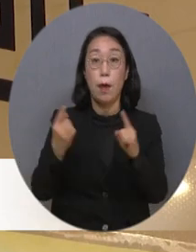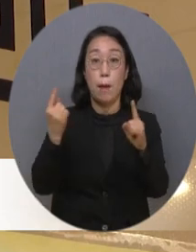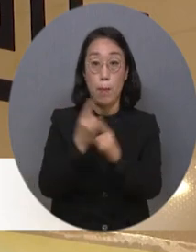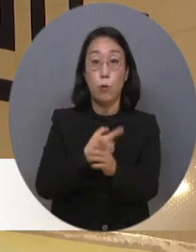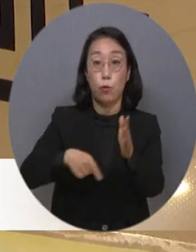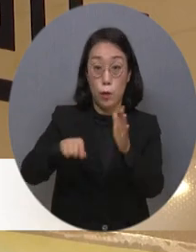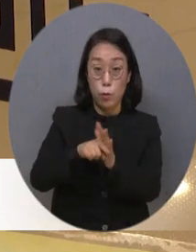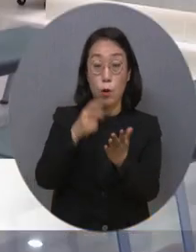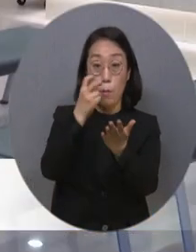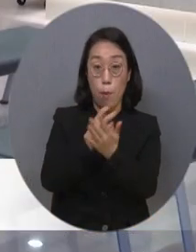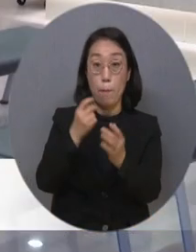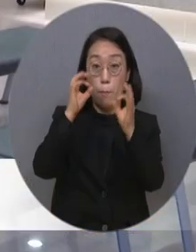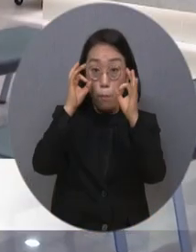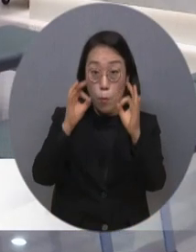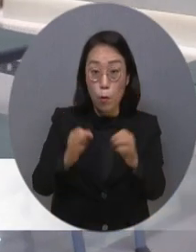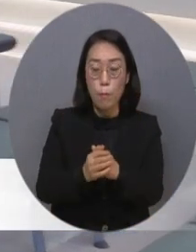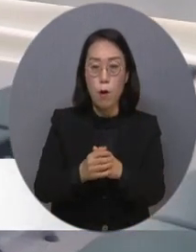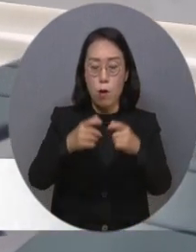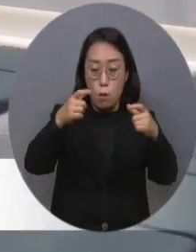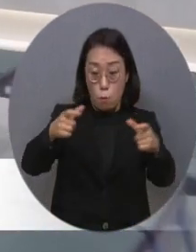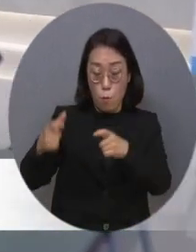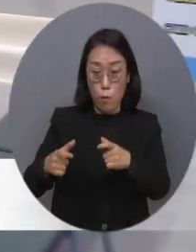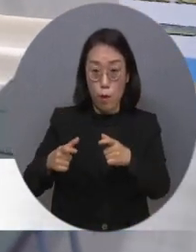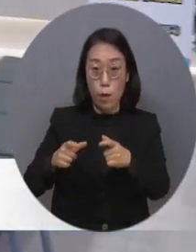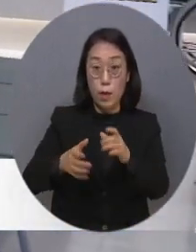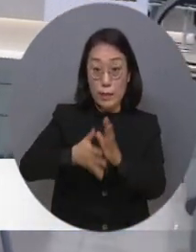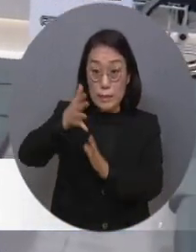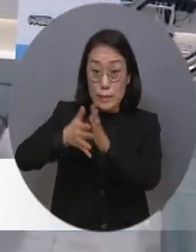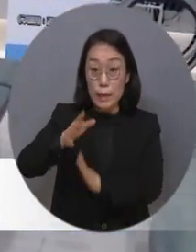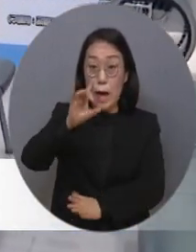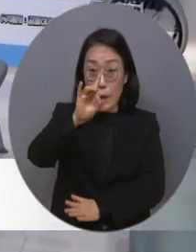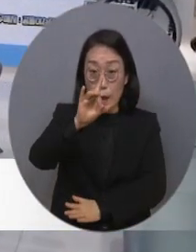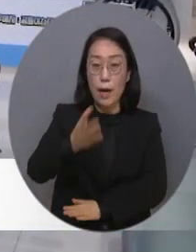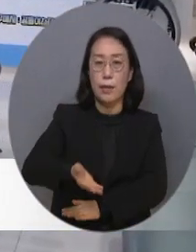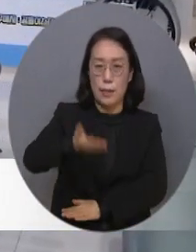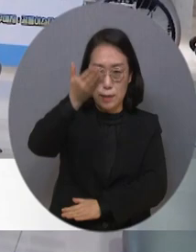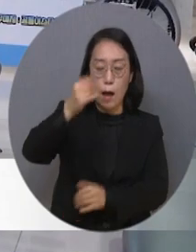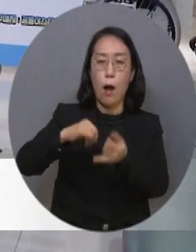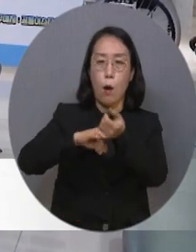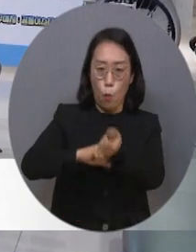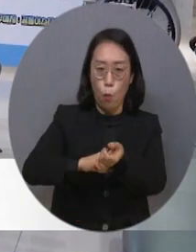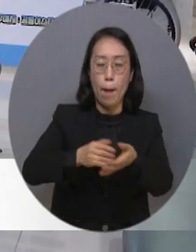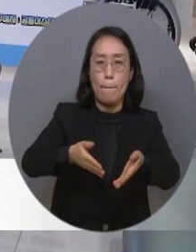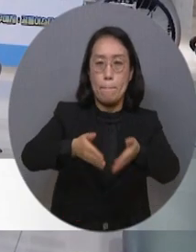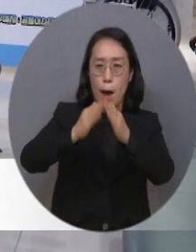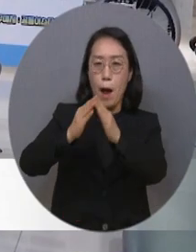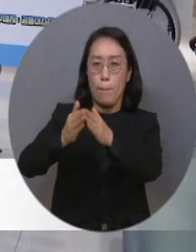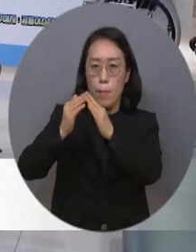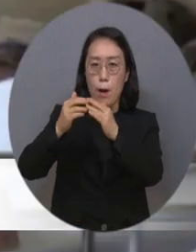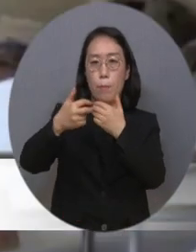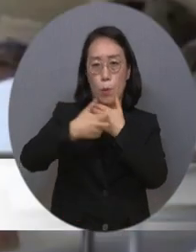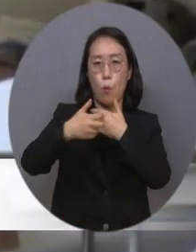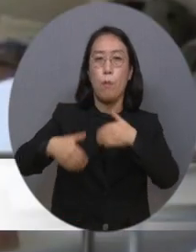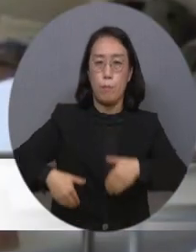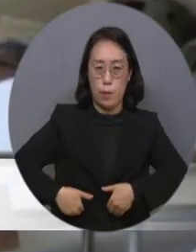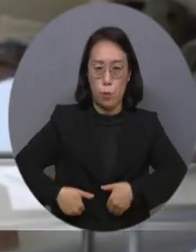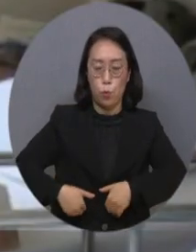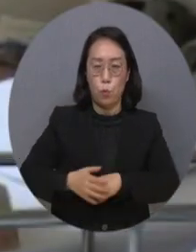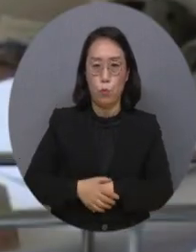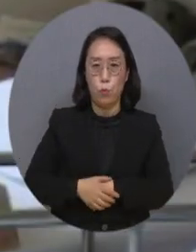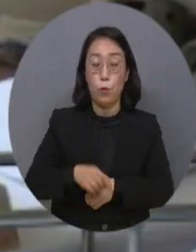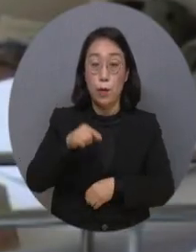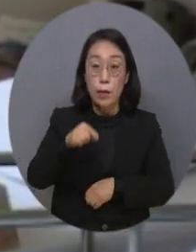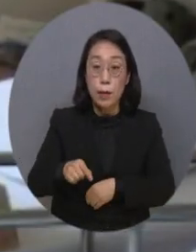개정안에서는 광역지자체마다 1개소 이상의 거점병원을 의무적으로 설치하도록 했습니다. 강 의원은